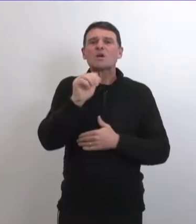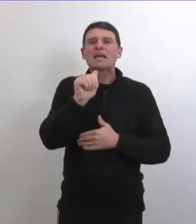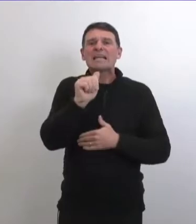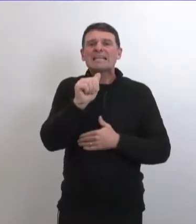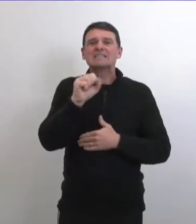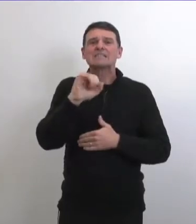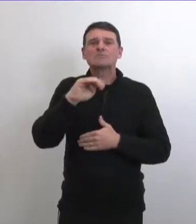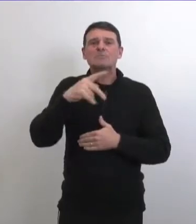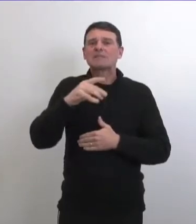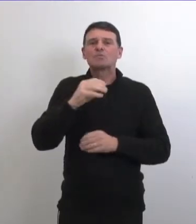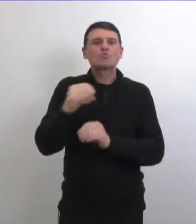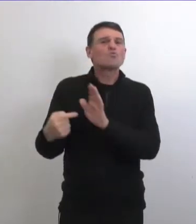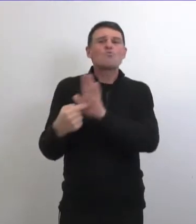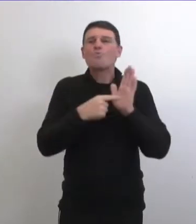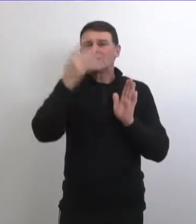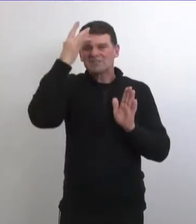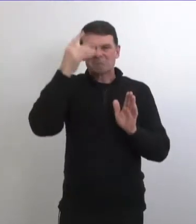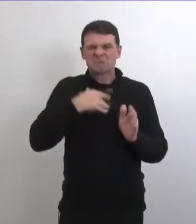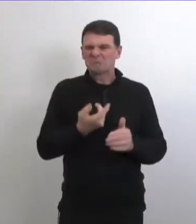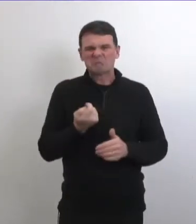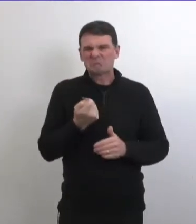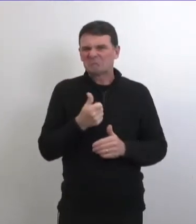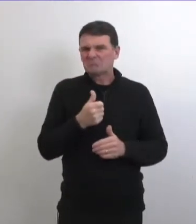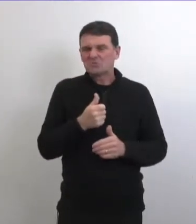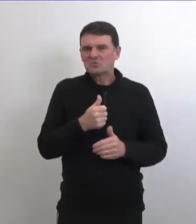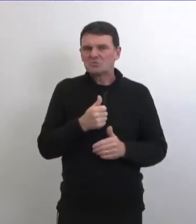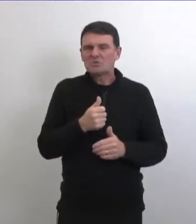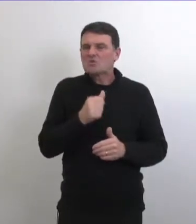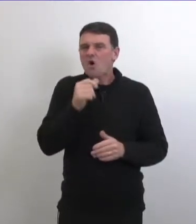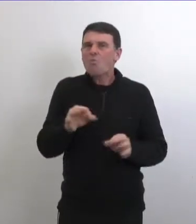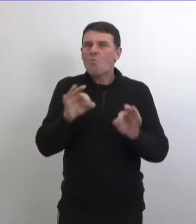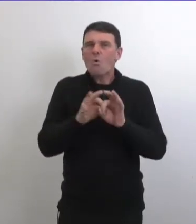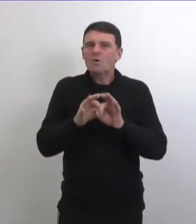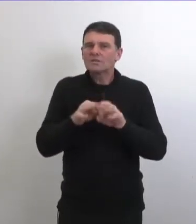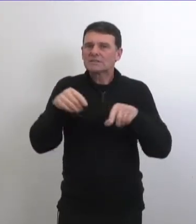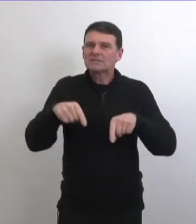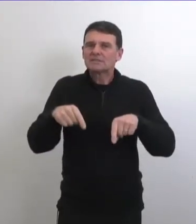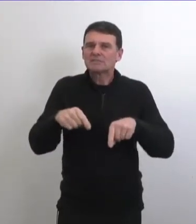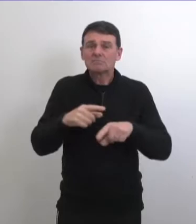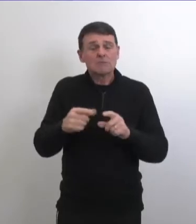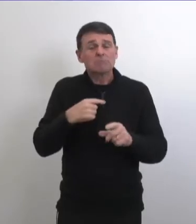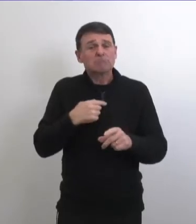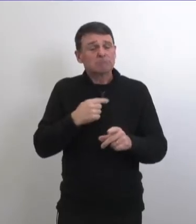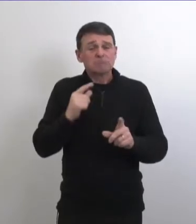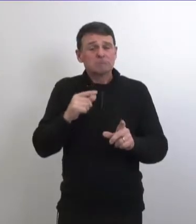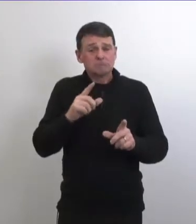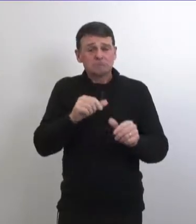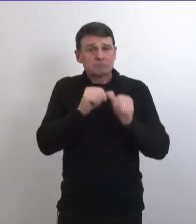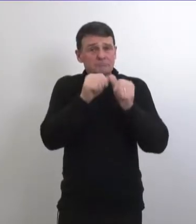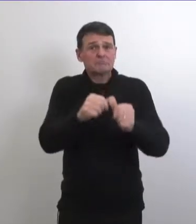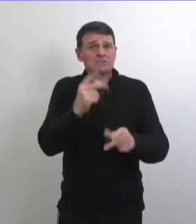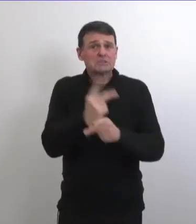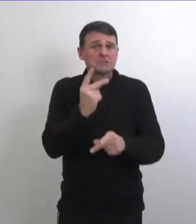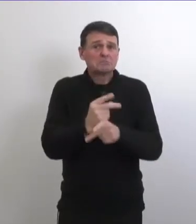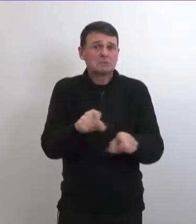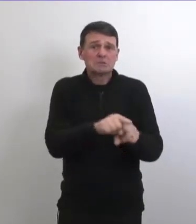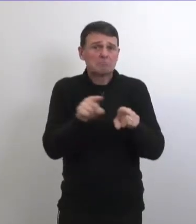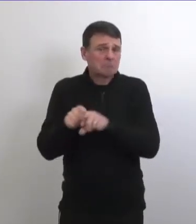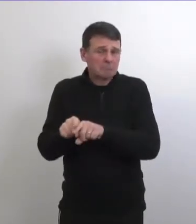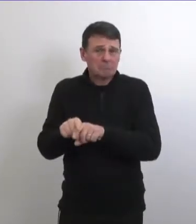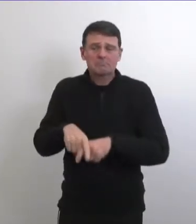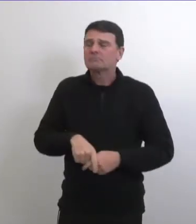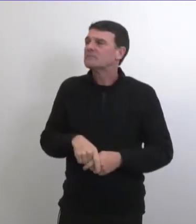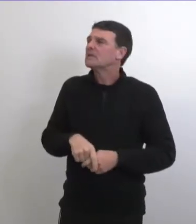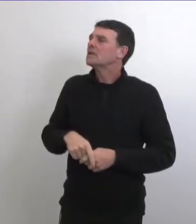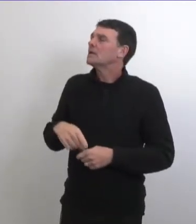parce qu'on veut s'assurer que les tests sont utilisés pour des raisons importantes et surtout là où il va y avoir le plus de bons résultats et c'est sur ça qu'on va continuer